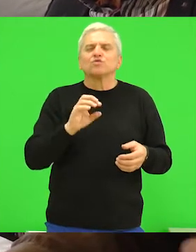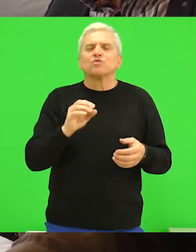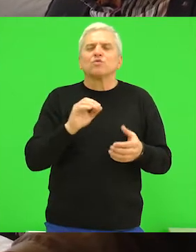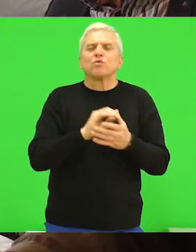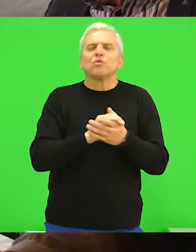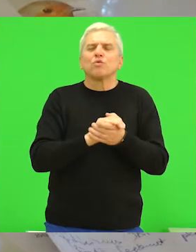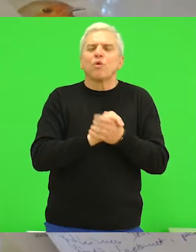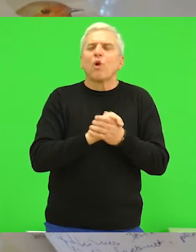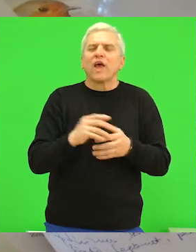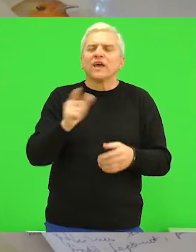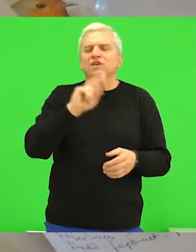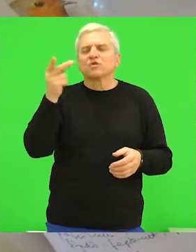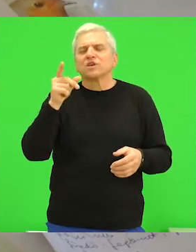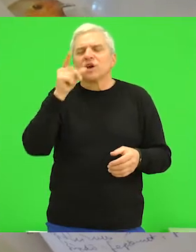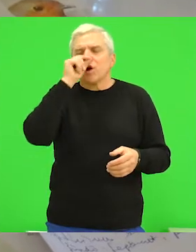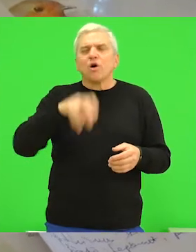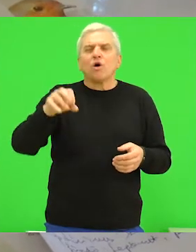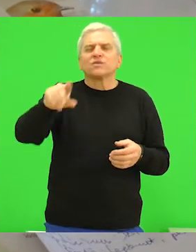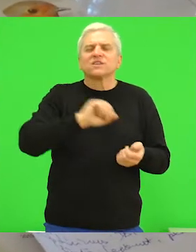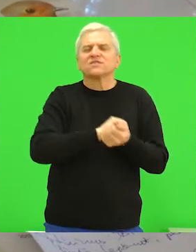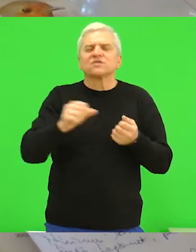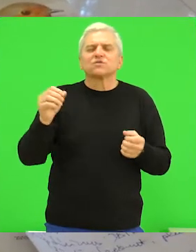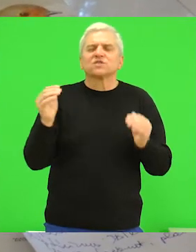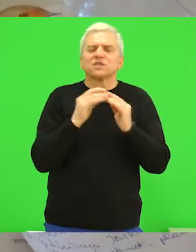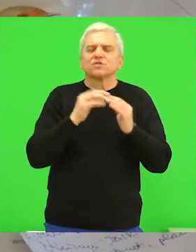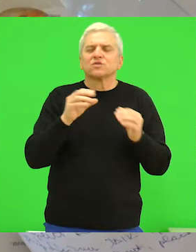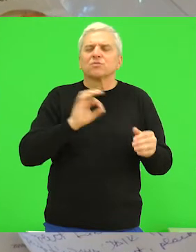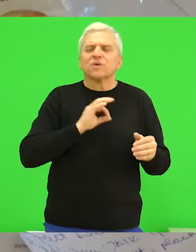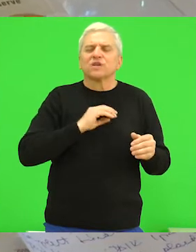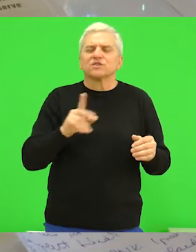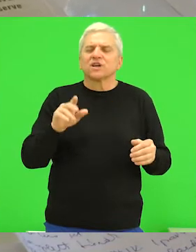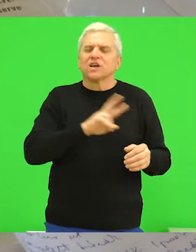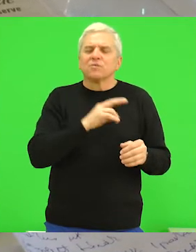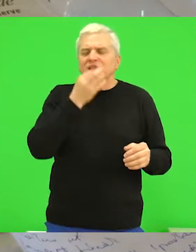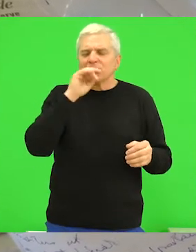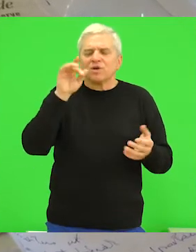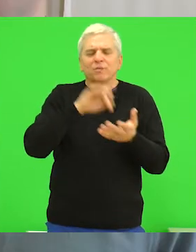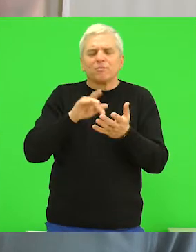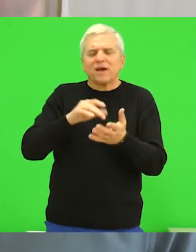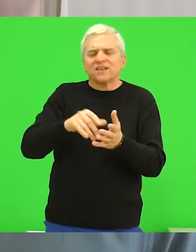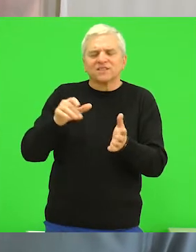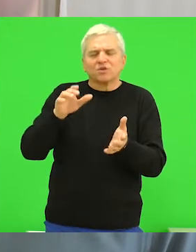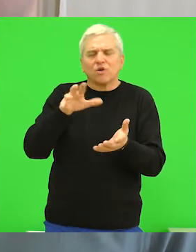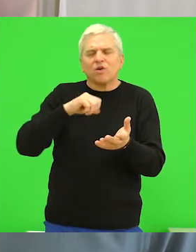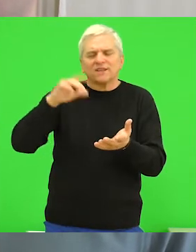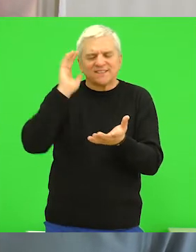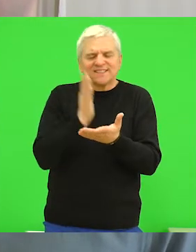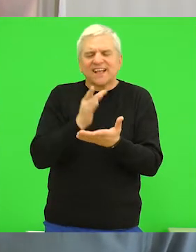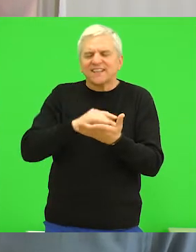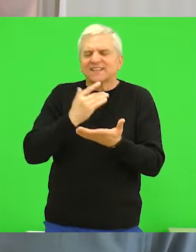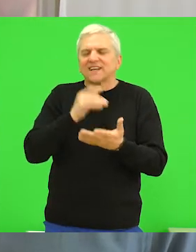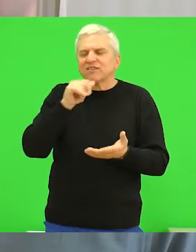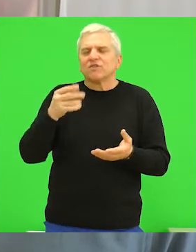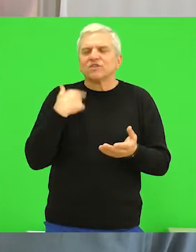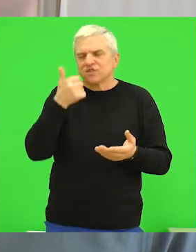ostalih Potiskih opština, međutim svi su se složili da je Bečeje možda izbog geostrategičkog položaja, izbog svega ono što nudi